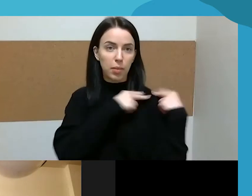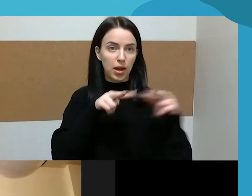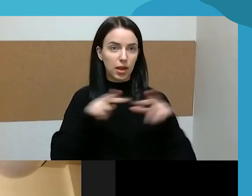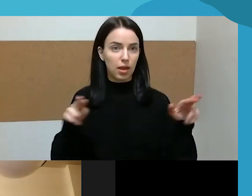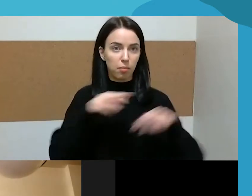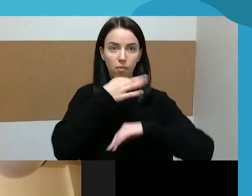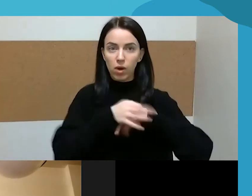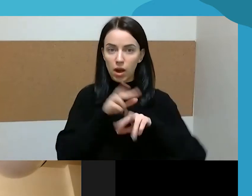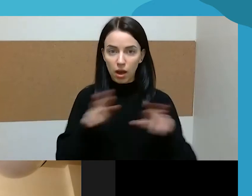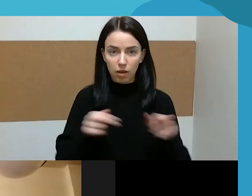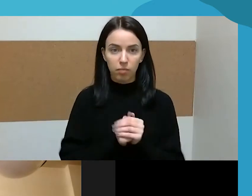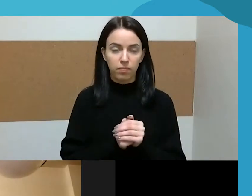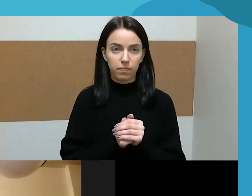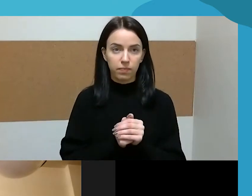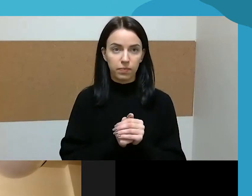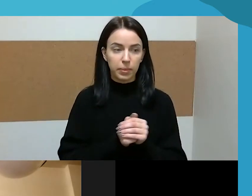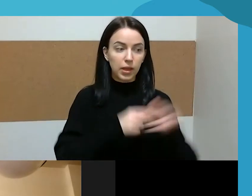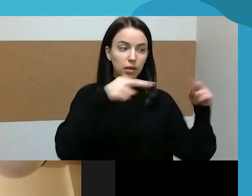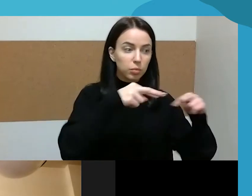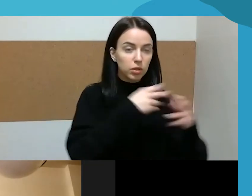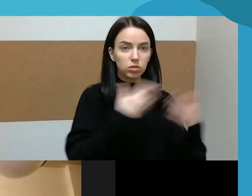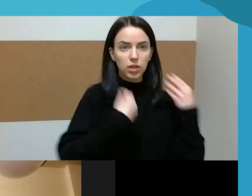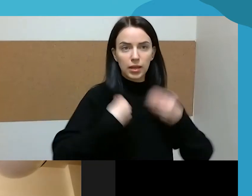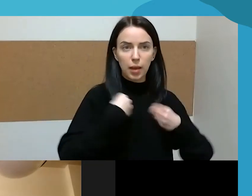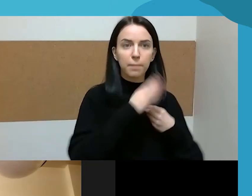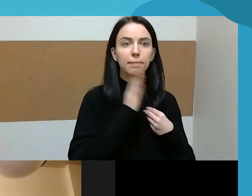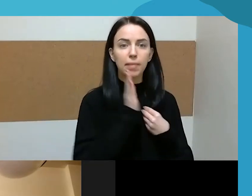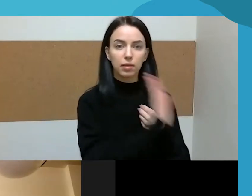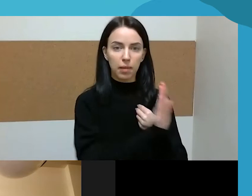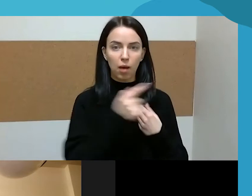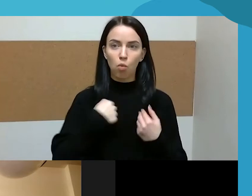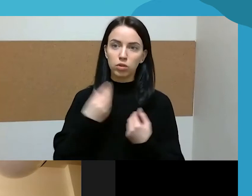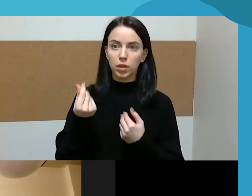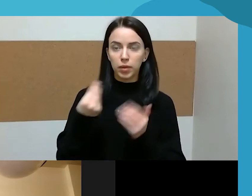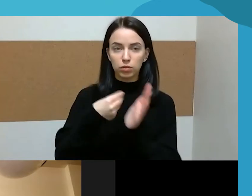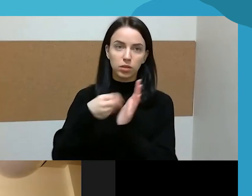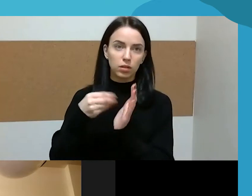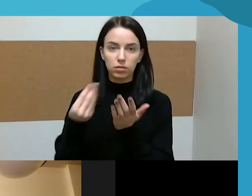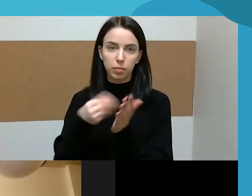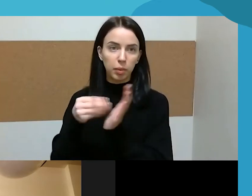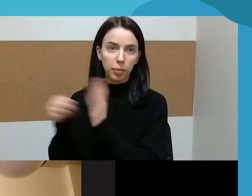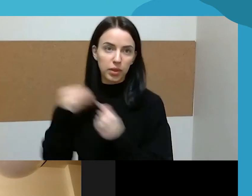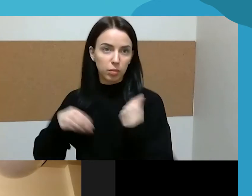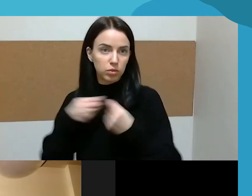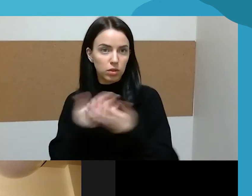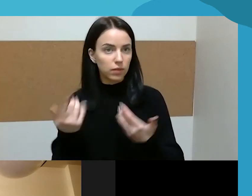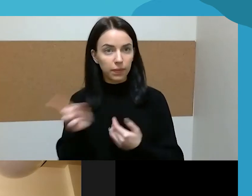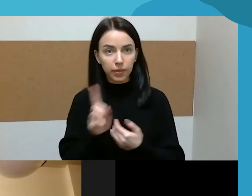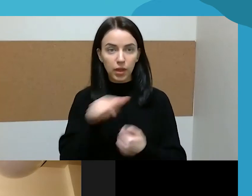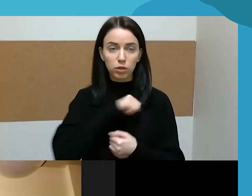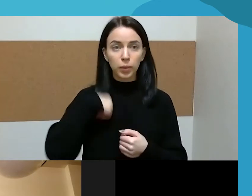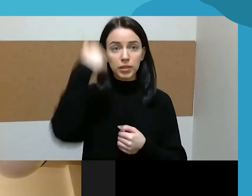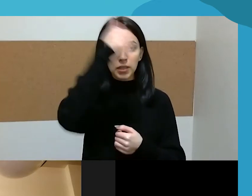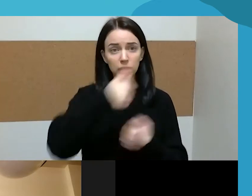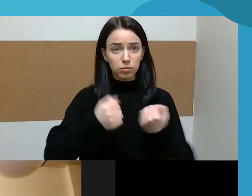teiką, kad vaikai būtų aprengti, arba ten kažkaip mokėtų, kažkaip tai kažkatai. Aš ten jas galyvau, tas meneškai aš, ir matau, kad mano